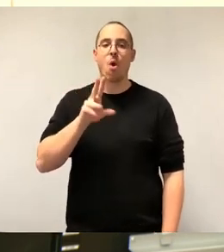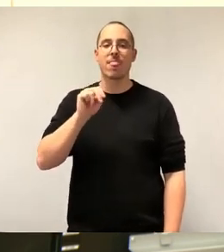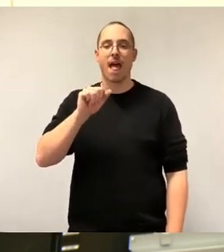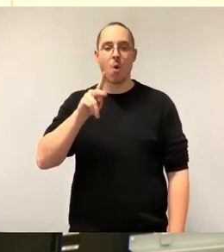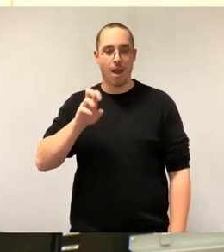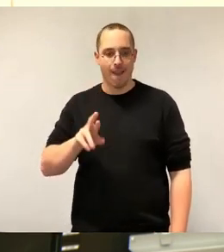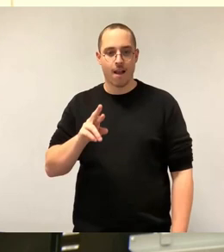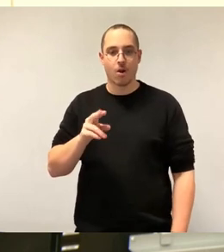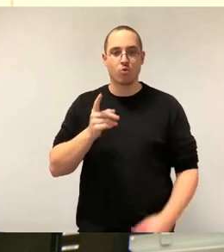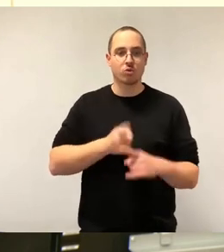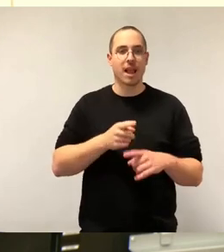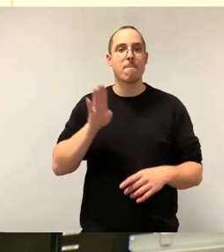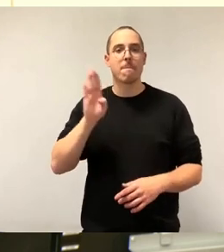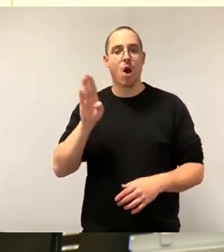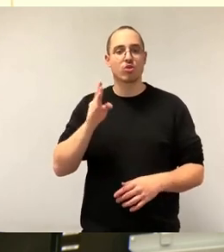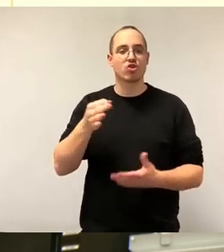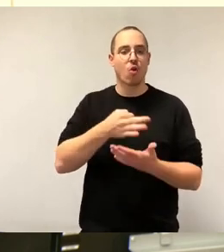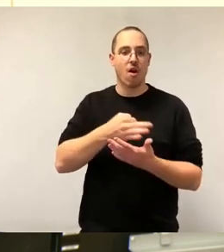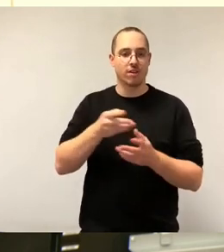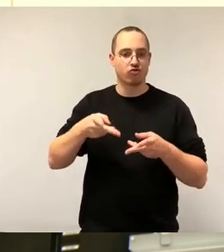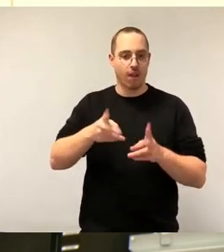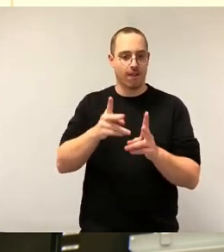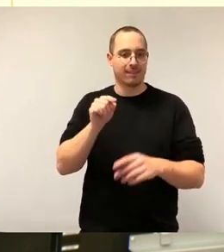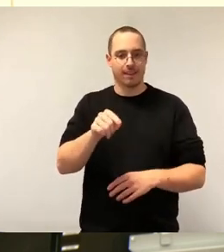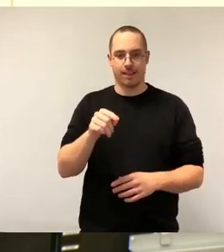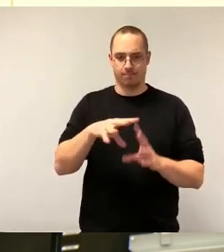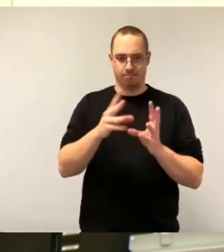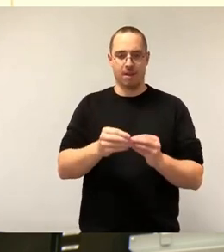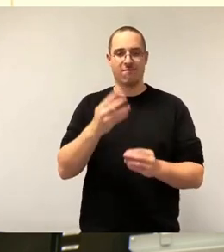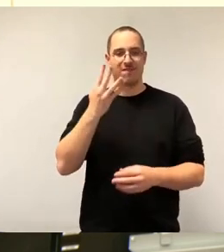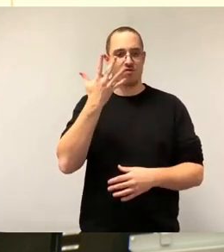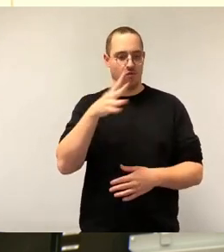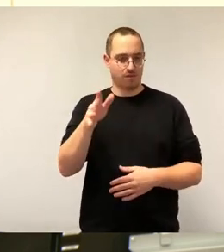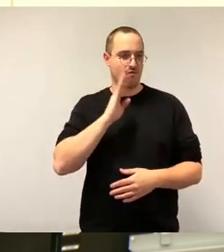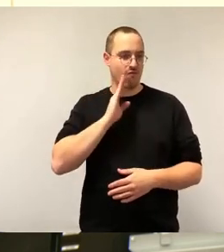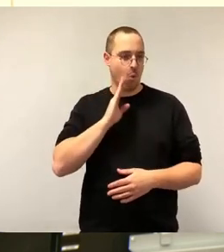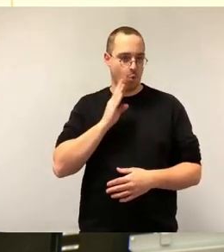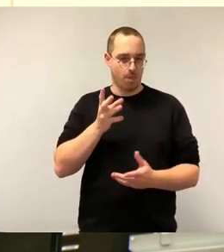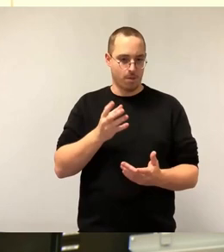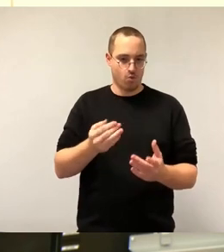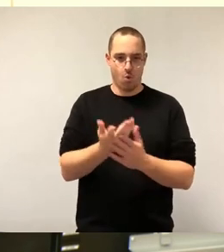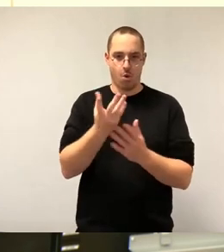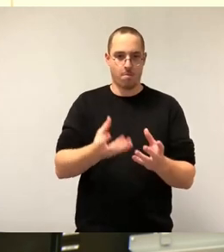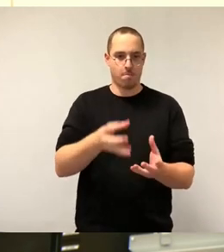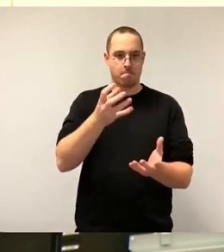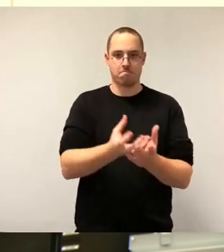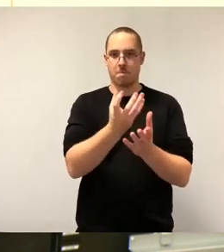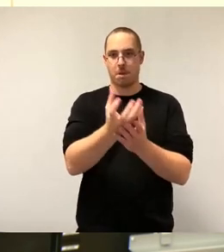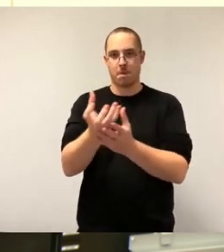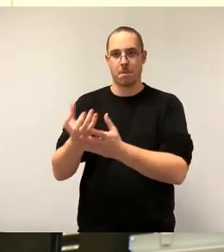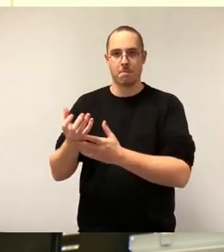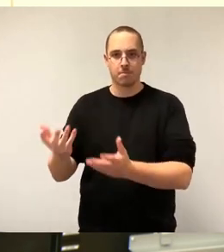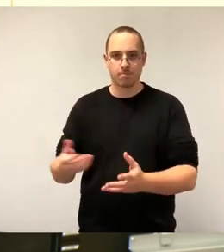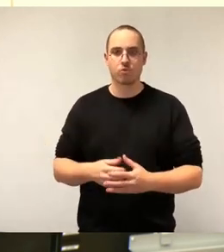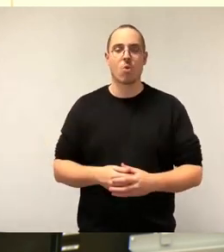in Griff genommen. Mit 54 Wohnungen werden wir die sozialen Probleme am Wohnungsmarkt nicht lösen. Herr Krüger, Sie haben kein